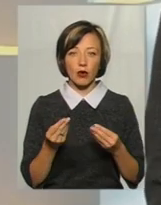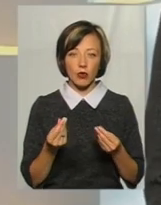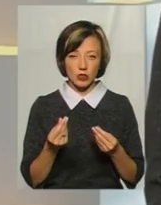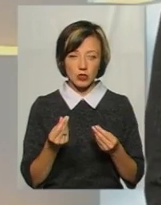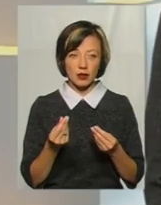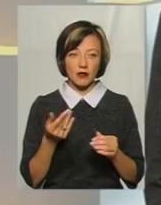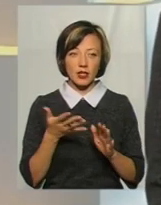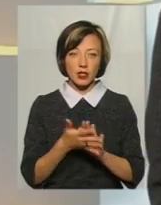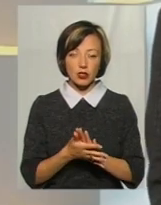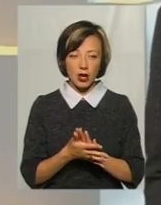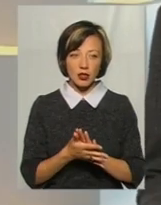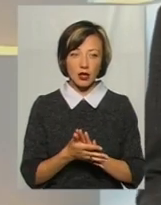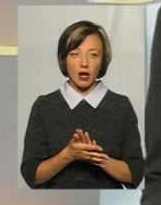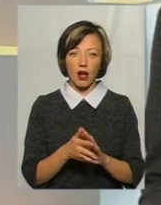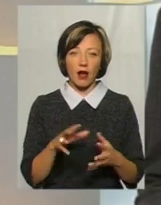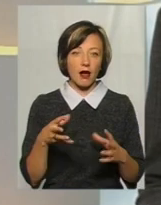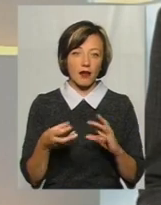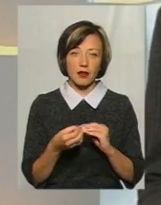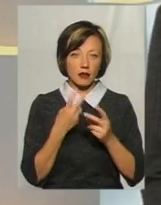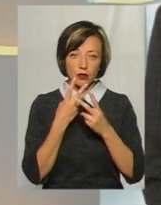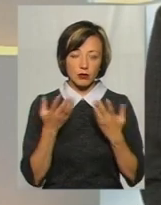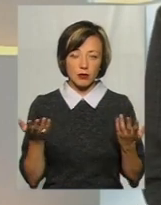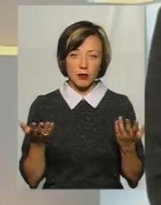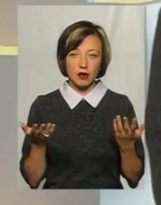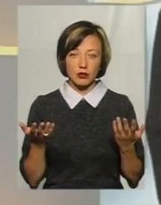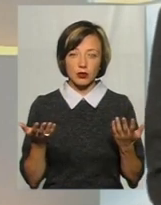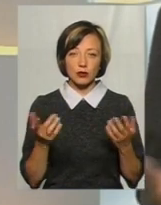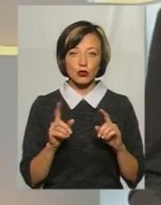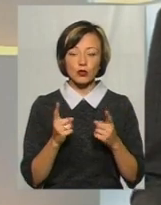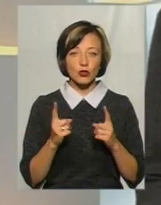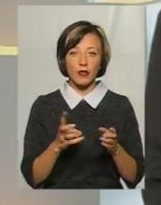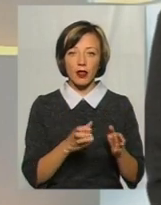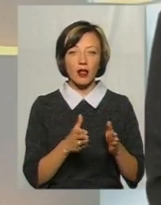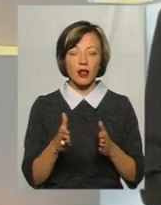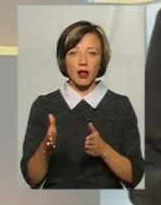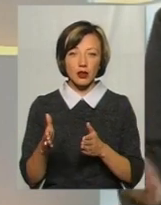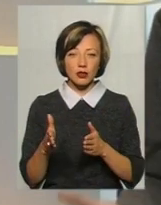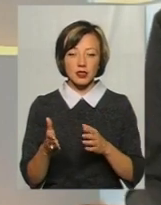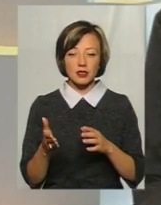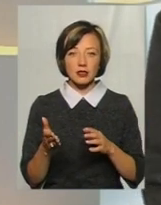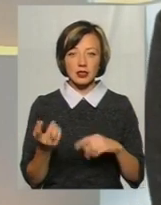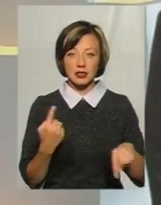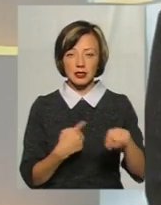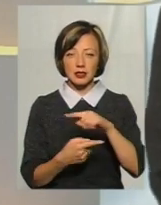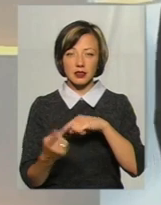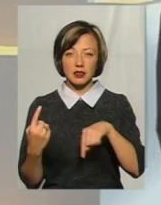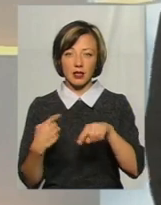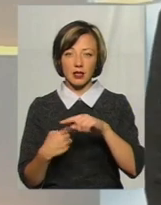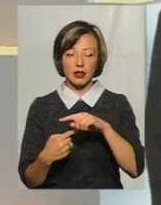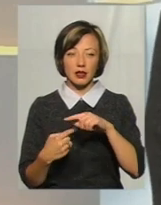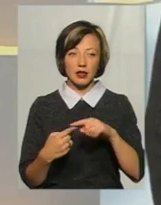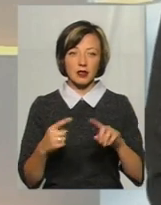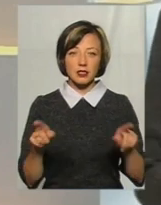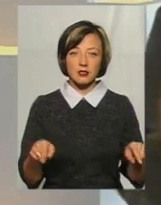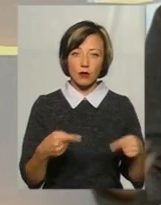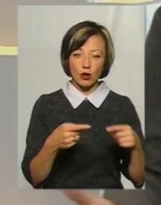витрачають, а ефекту вони не бачать, тому що не налагоджені цілі цикли замкнуті від